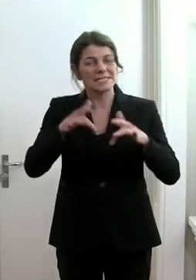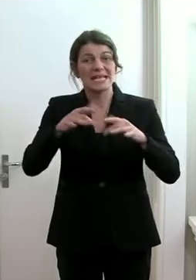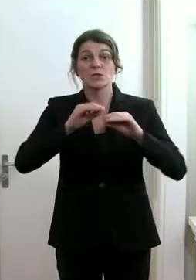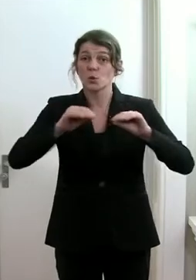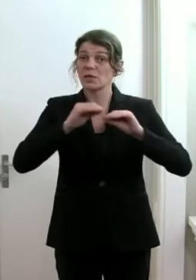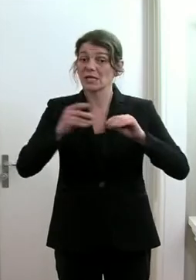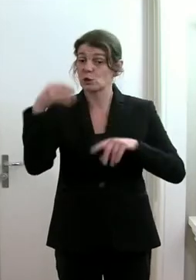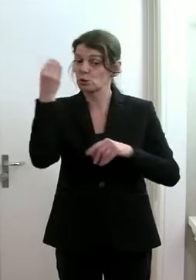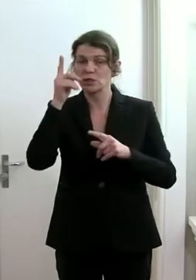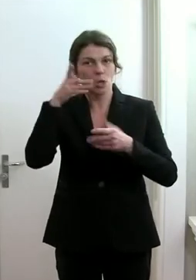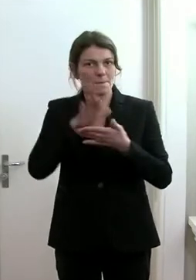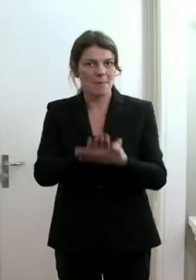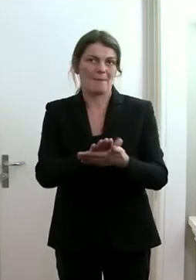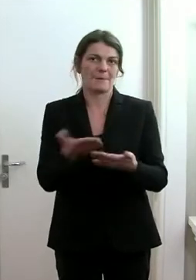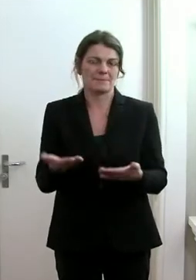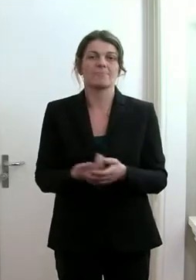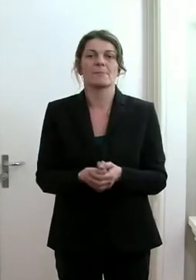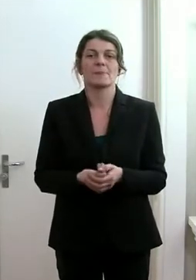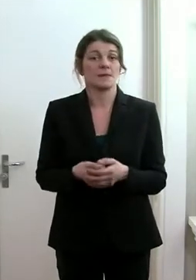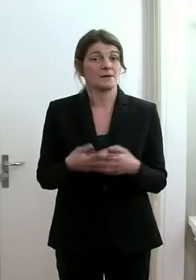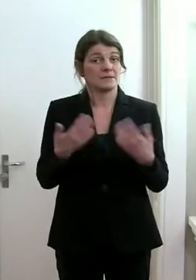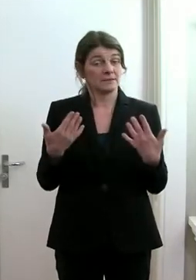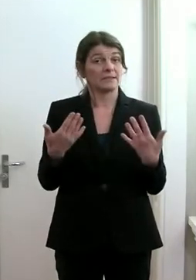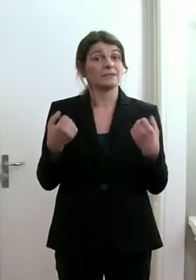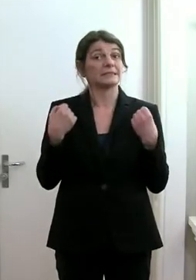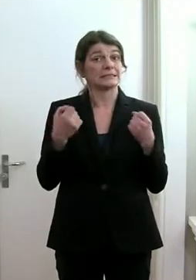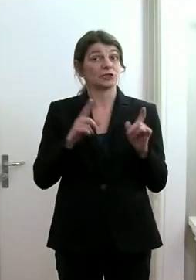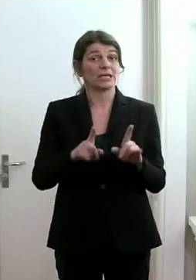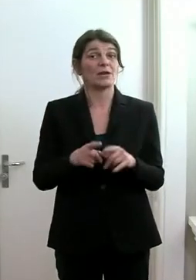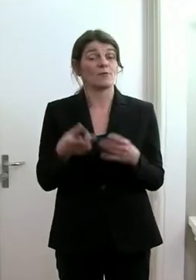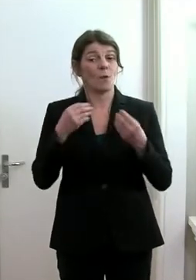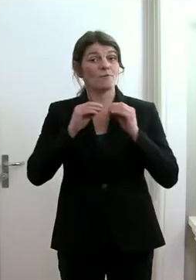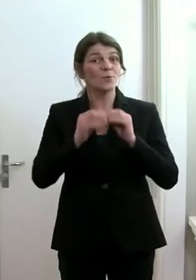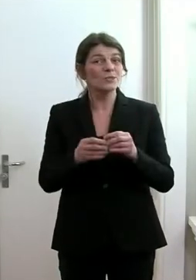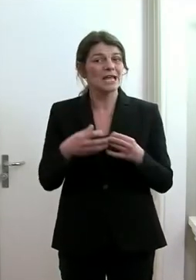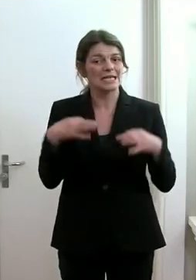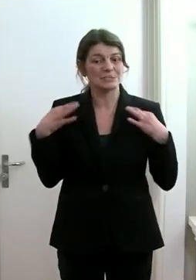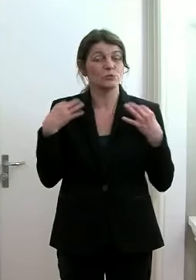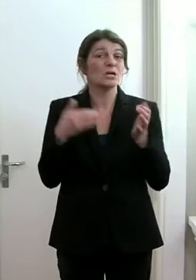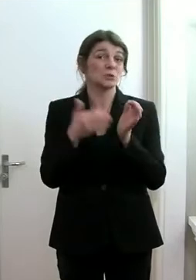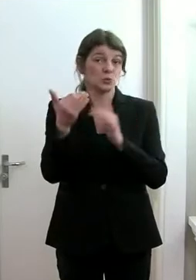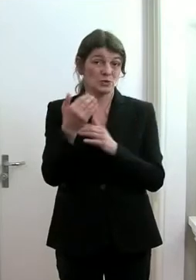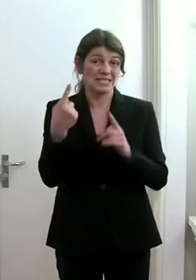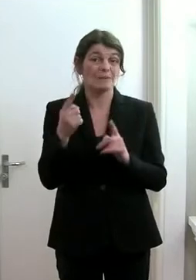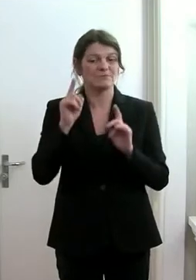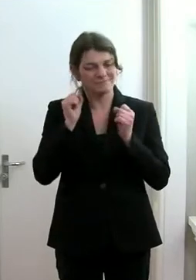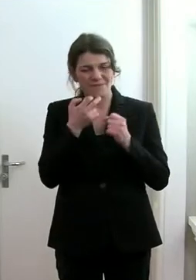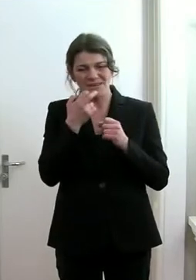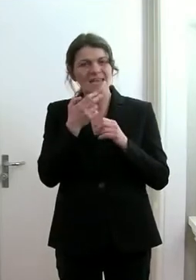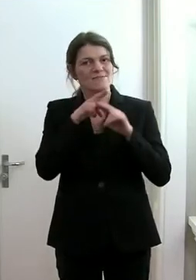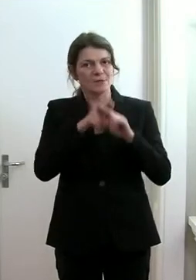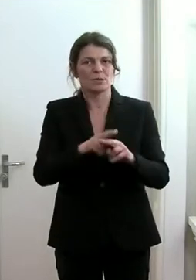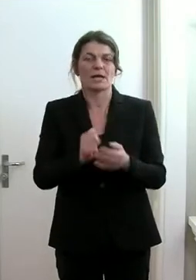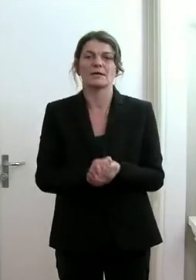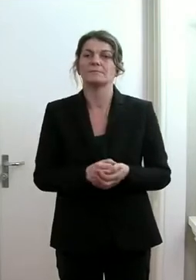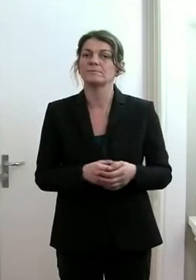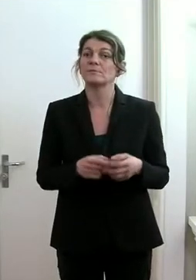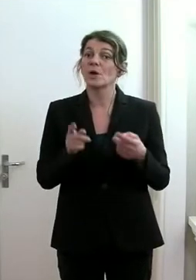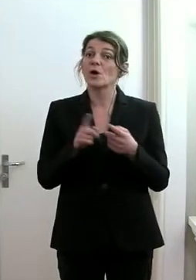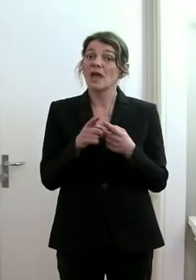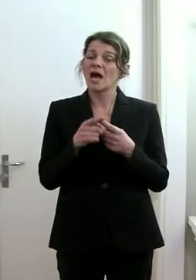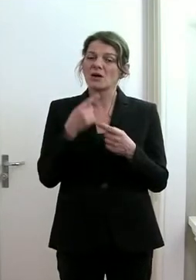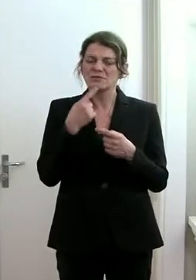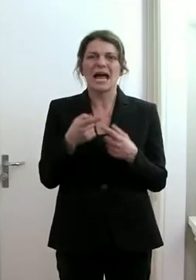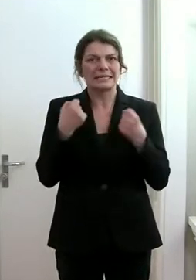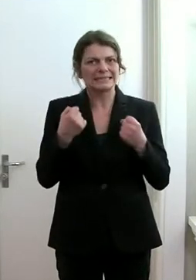aufrechter zu erhalten, die Sicherstellung eines funktionierenden Gesundheitssystems zu gewährleisten, sowie die Gewährung der